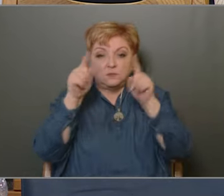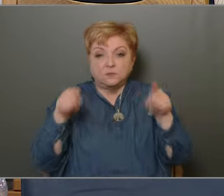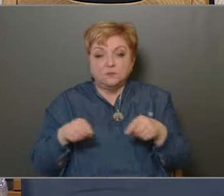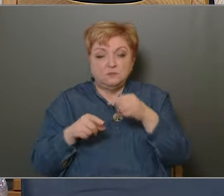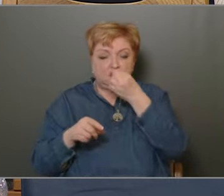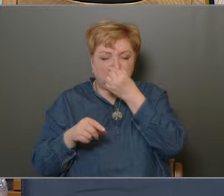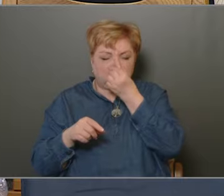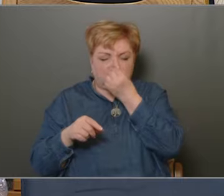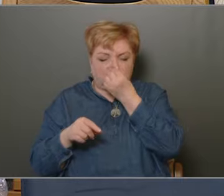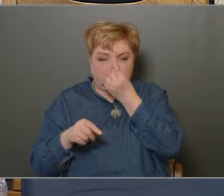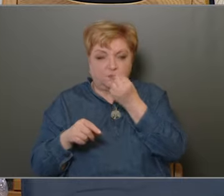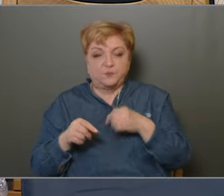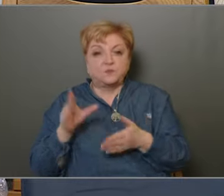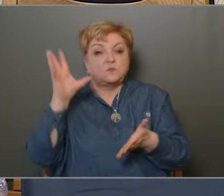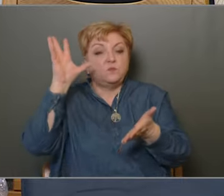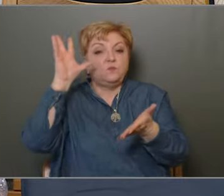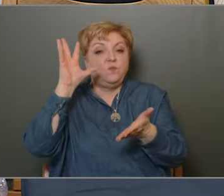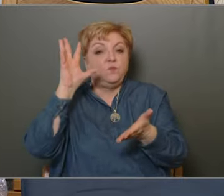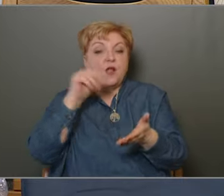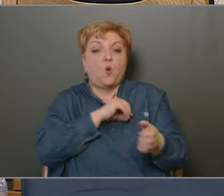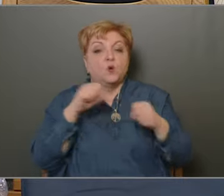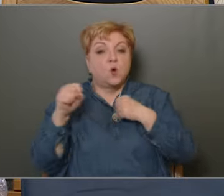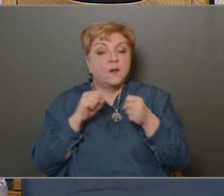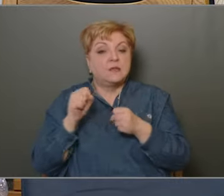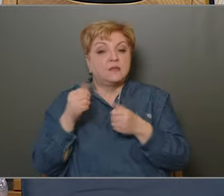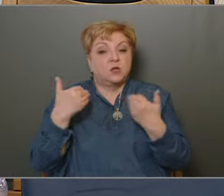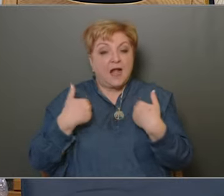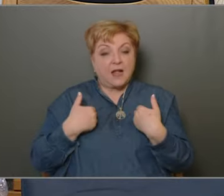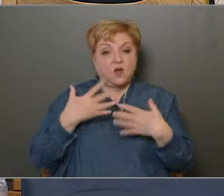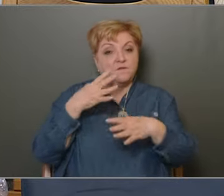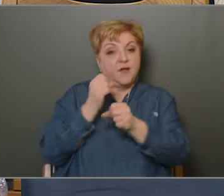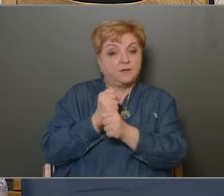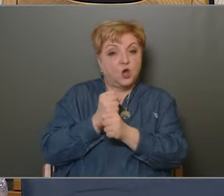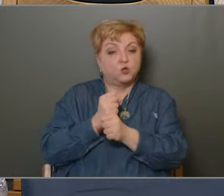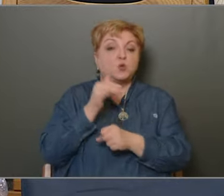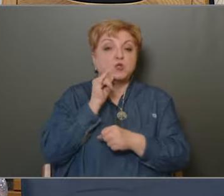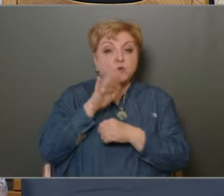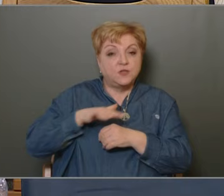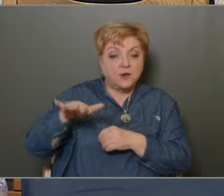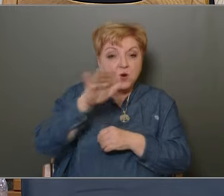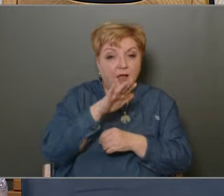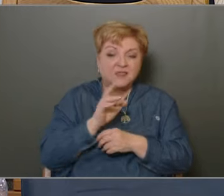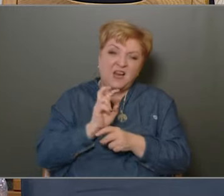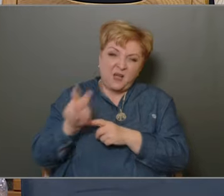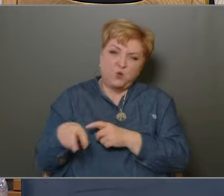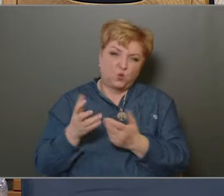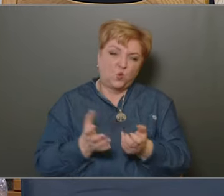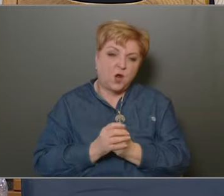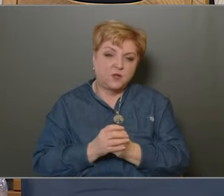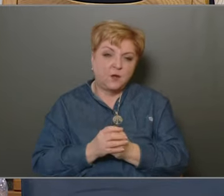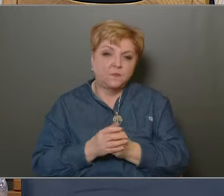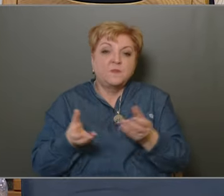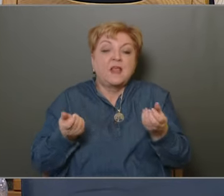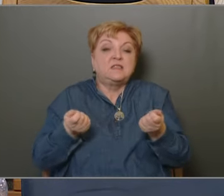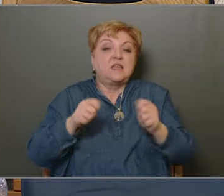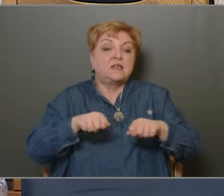nőtt az önkormazata által fenntartása zöld felületek aránya. Lépjünk túl rajta. Az